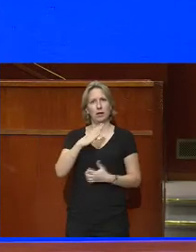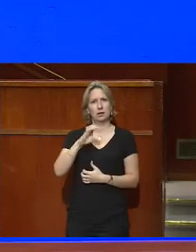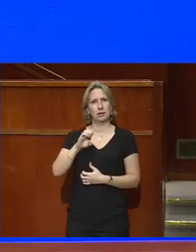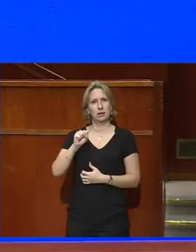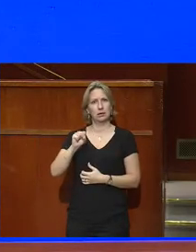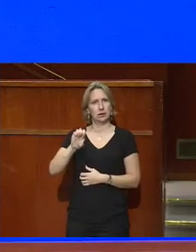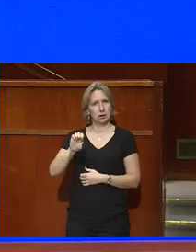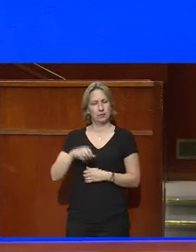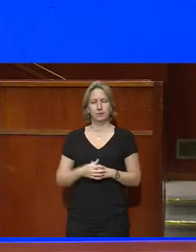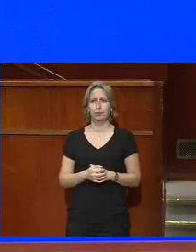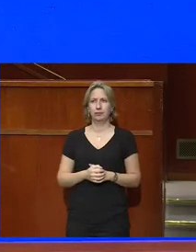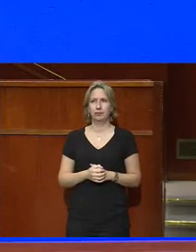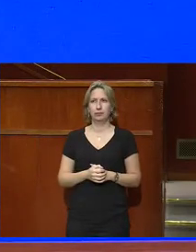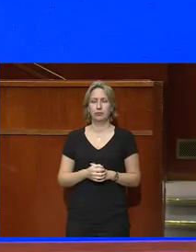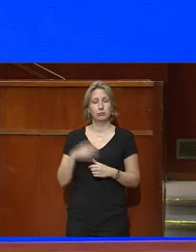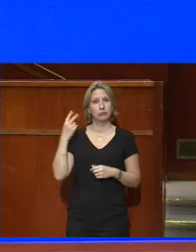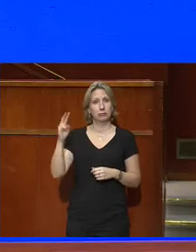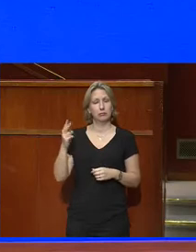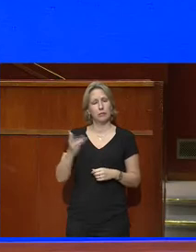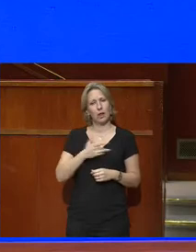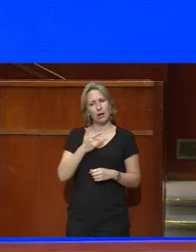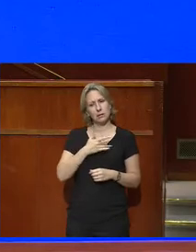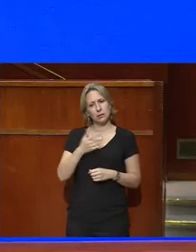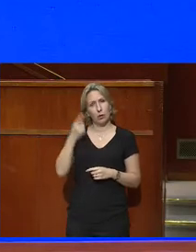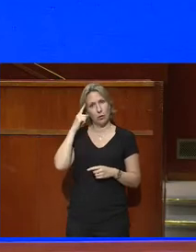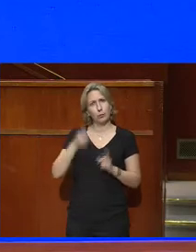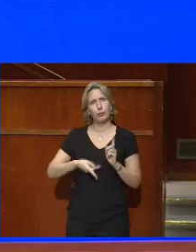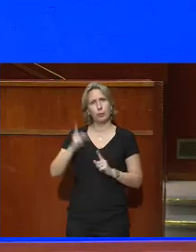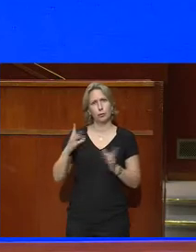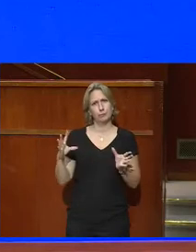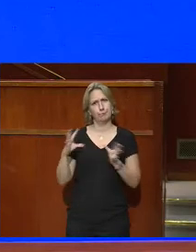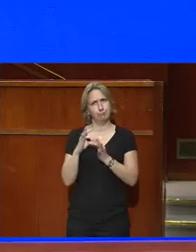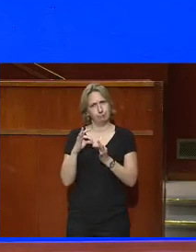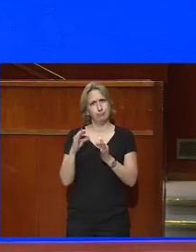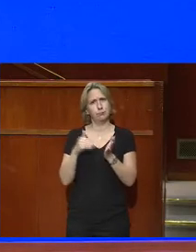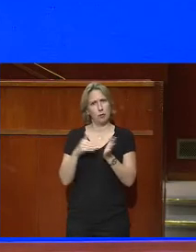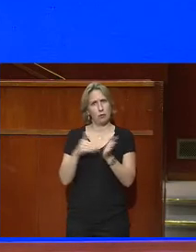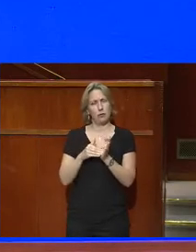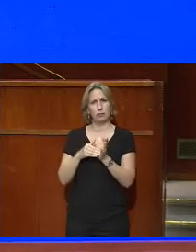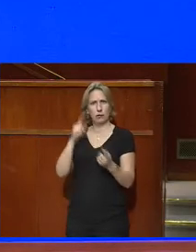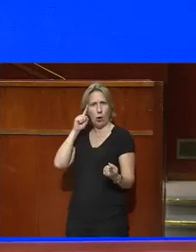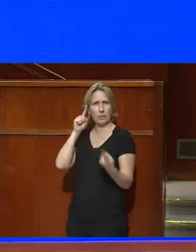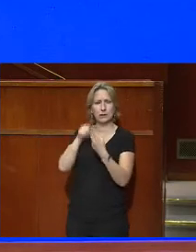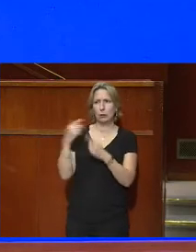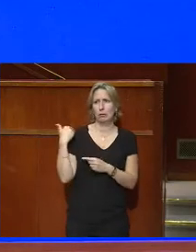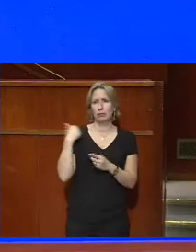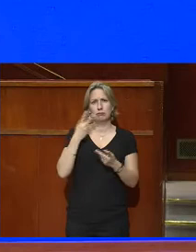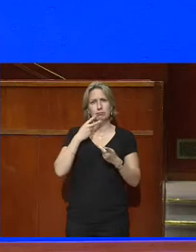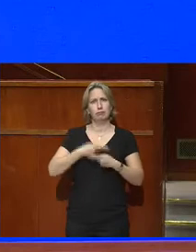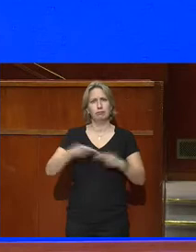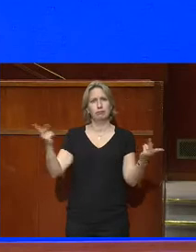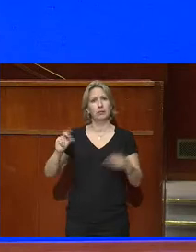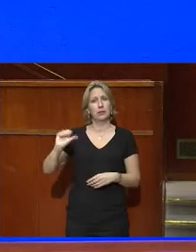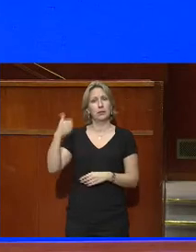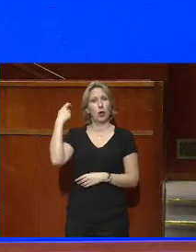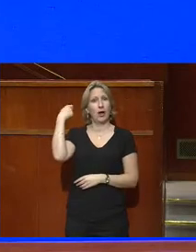Intérêt qui ne se dément pas et même se renforce. Des fortes ambitions mises récemment en avant par le